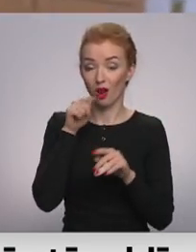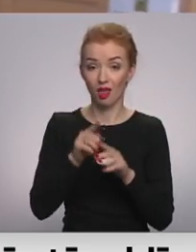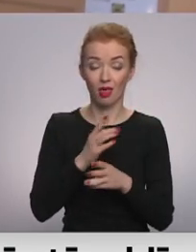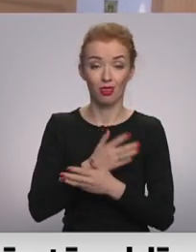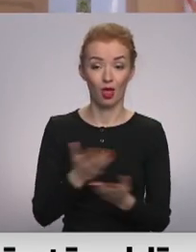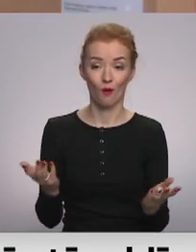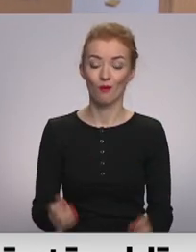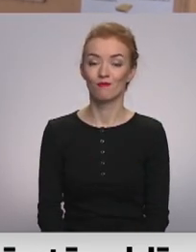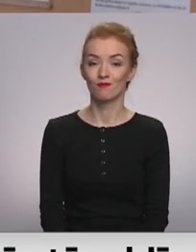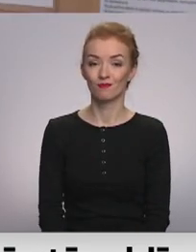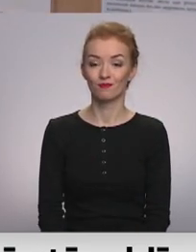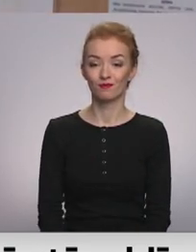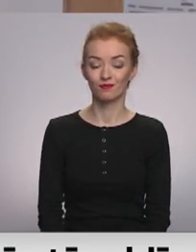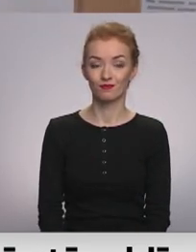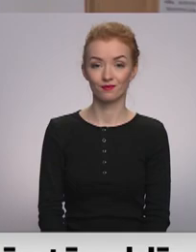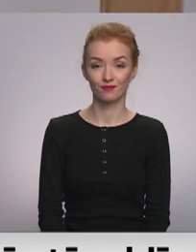nav.